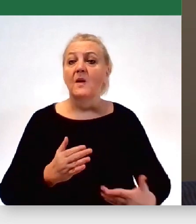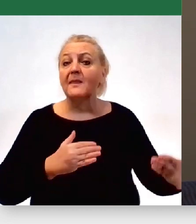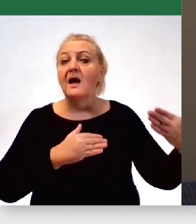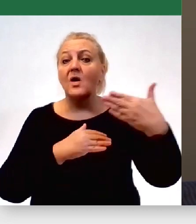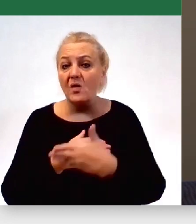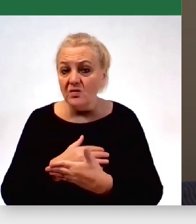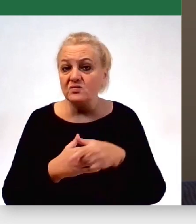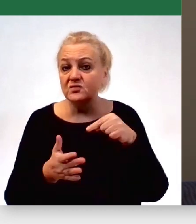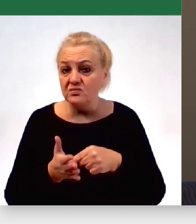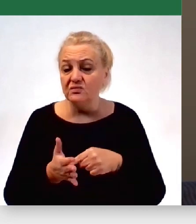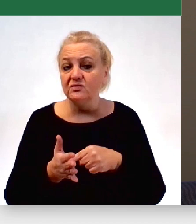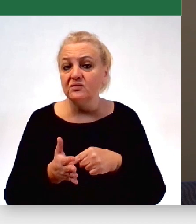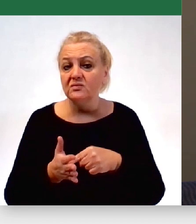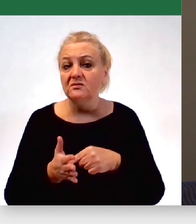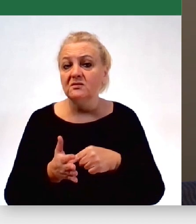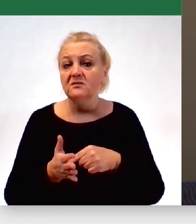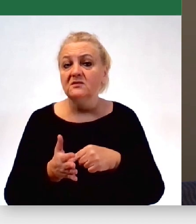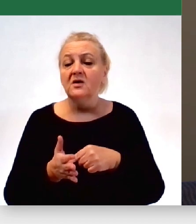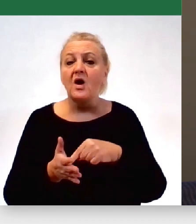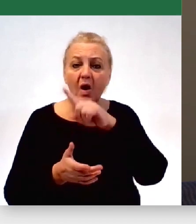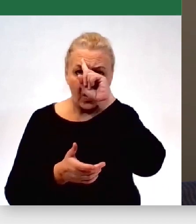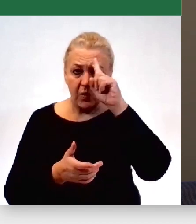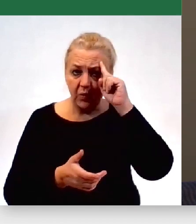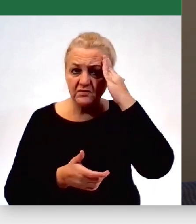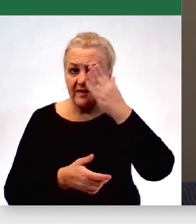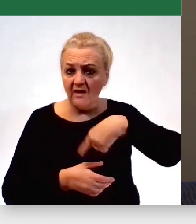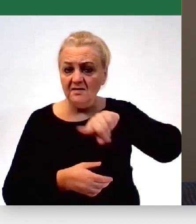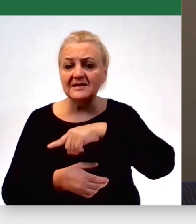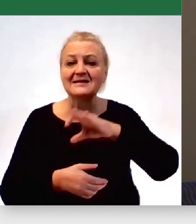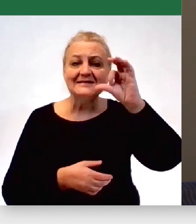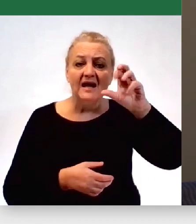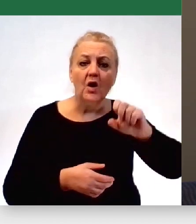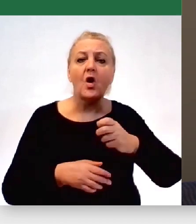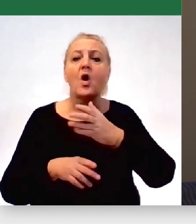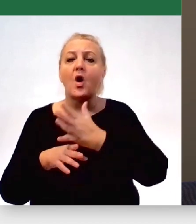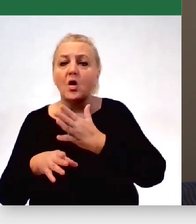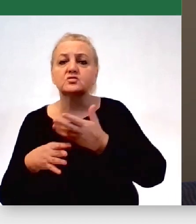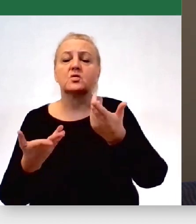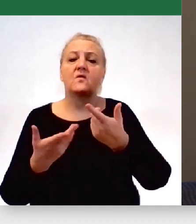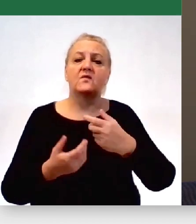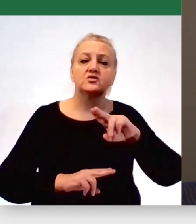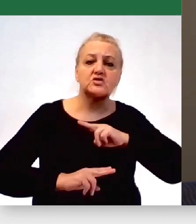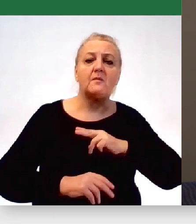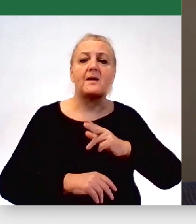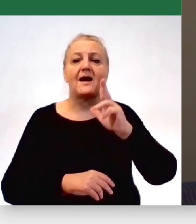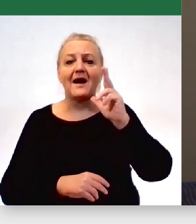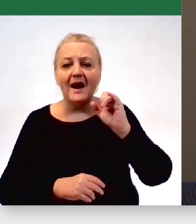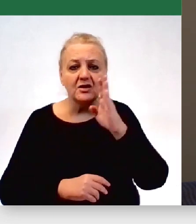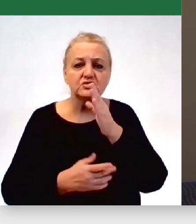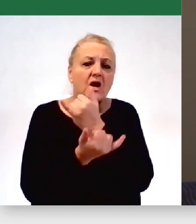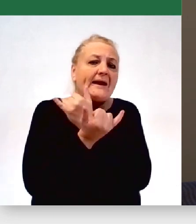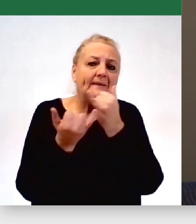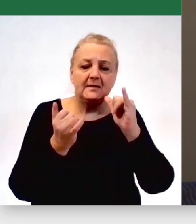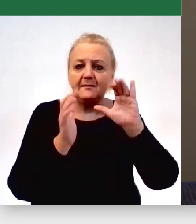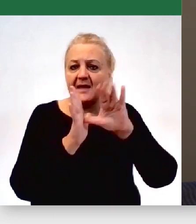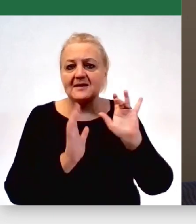mieszkaniec Starachowic, Ostrowa, Sopotu, Kalisza i każdego innego